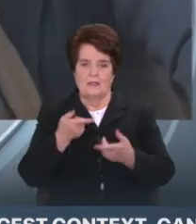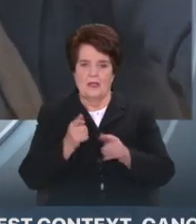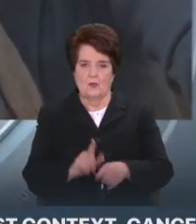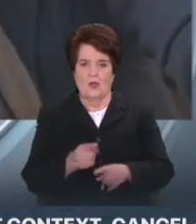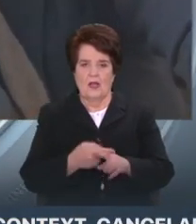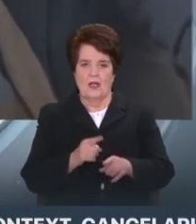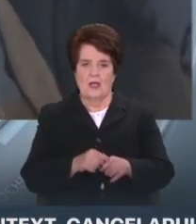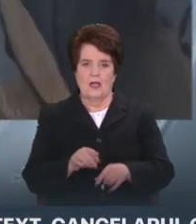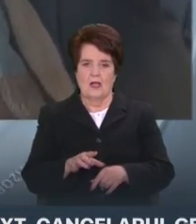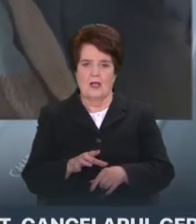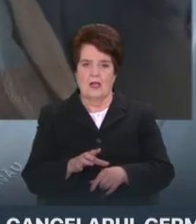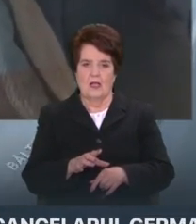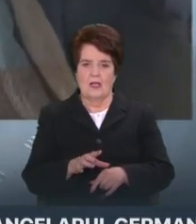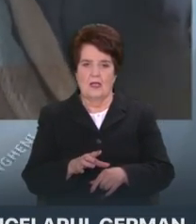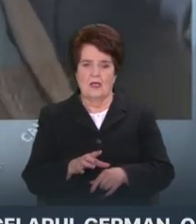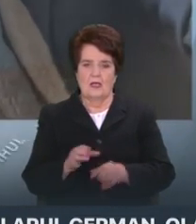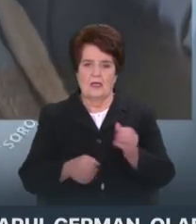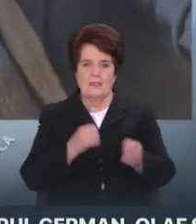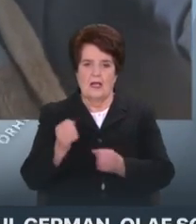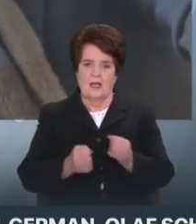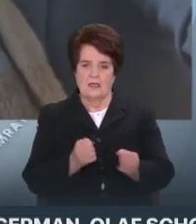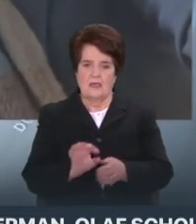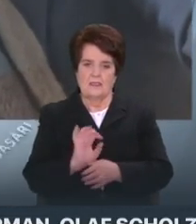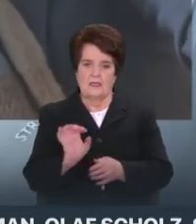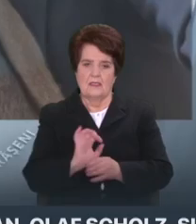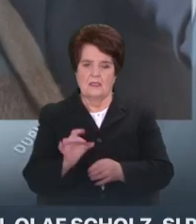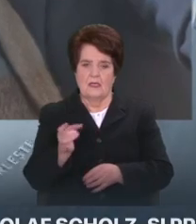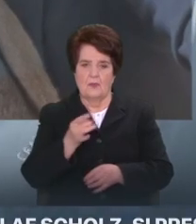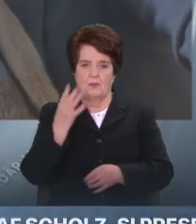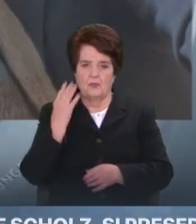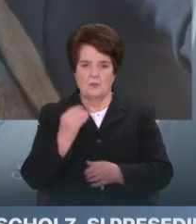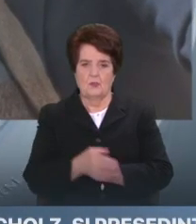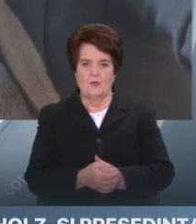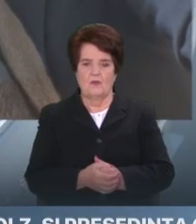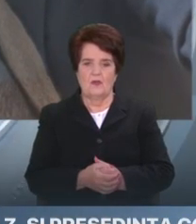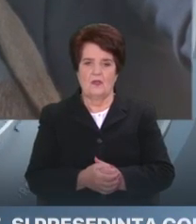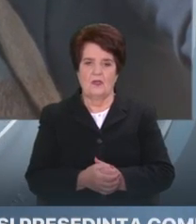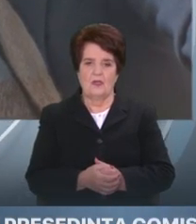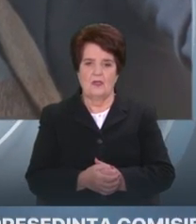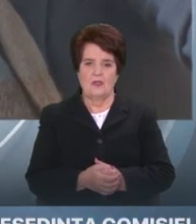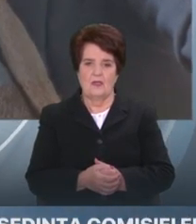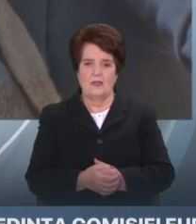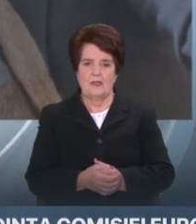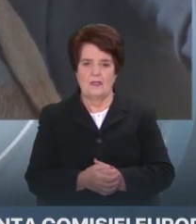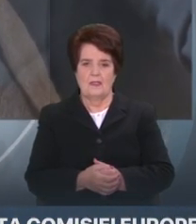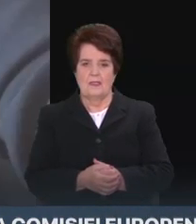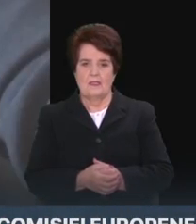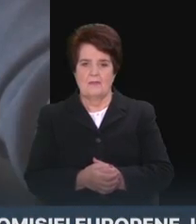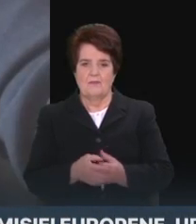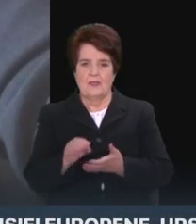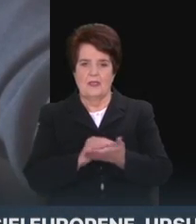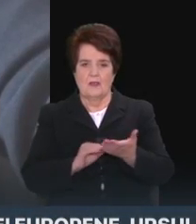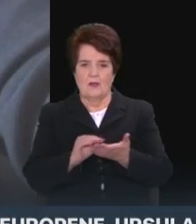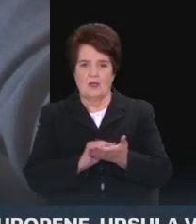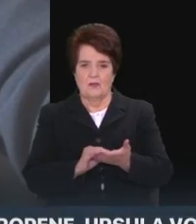care se angajase să le livreze Republicii Moldova. Vreau să mă repet încă o dată ce am